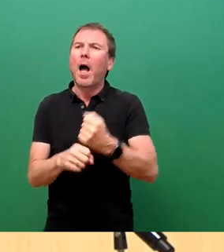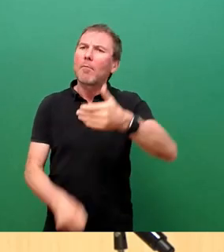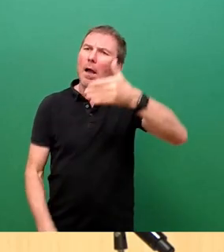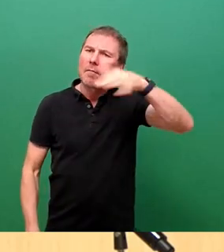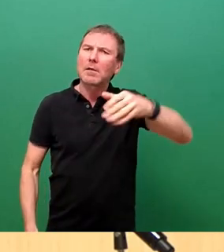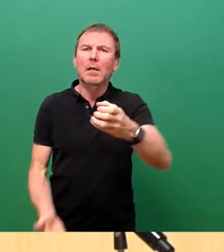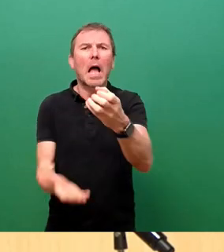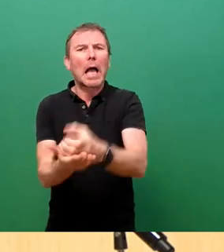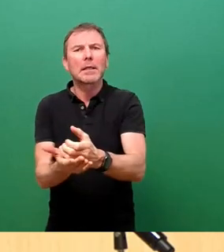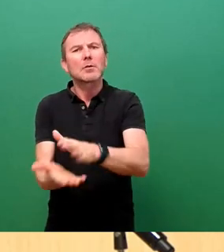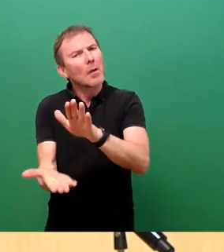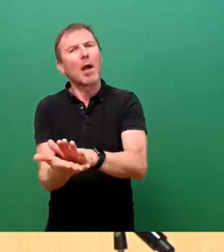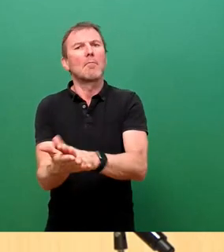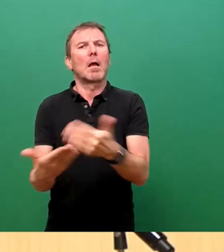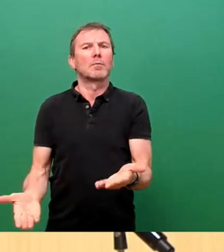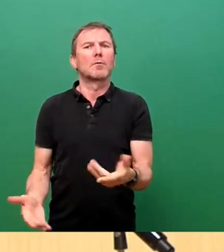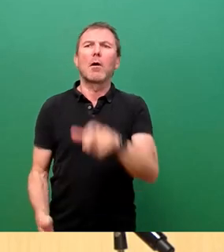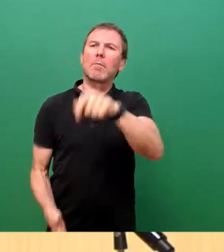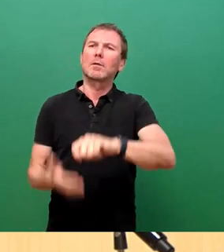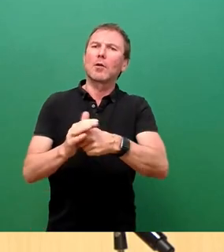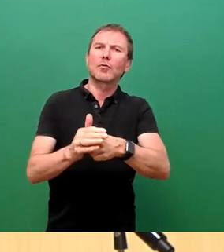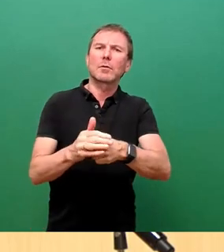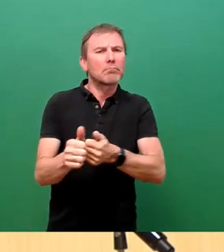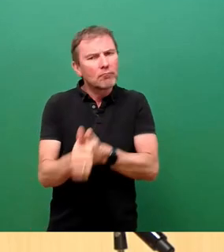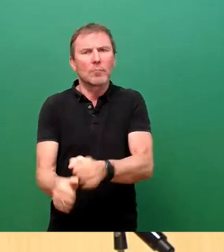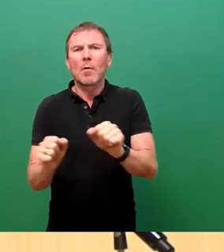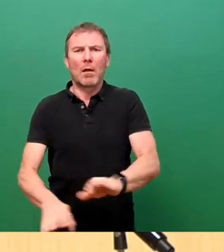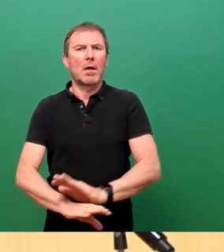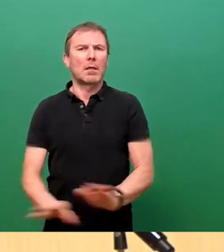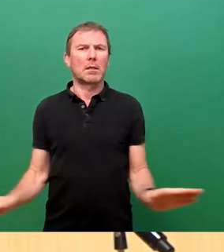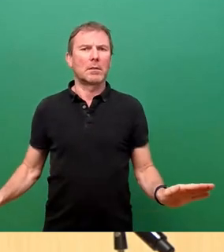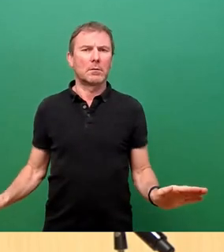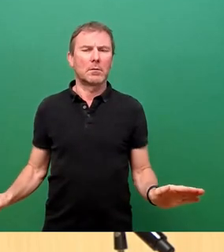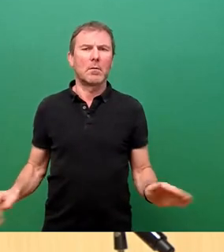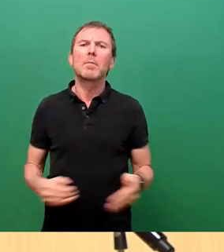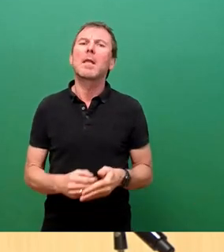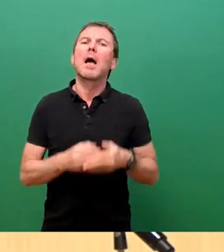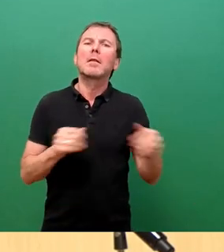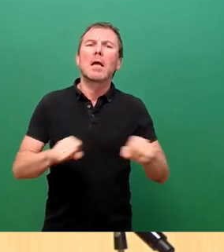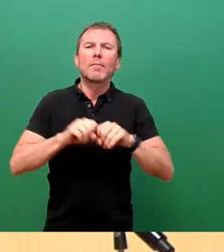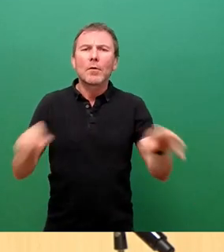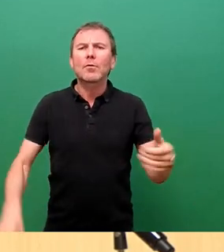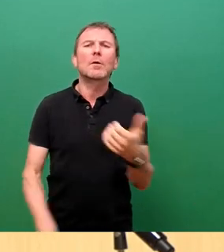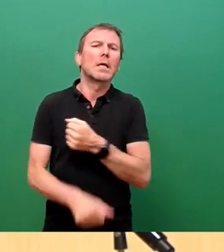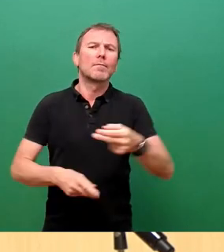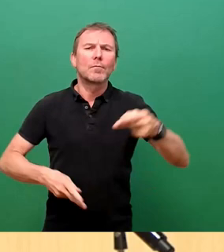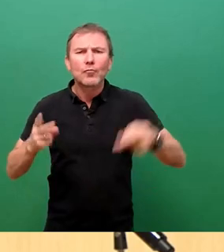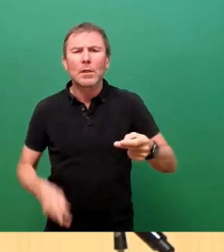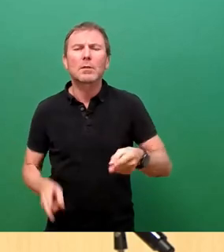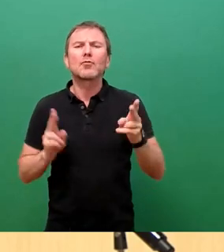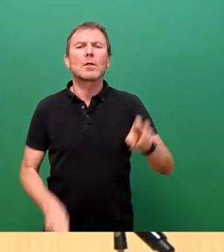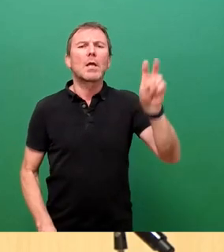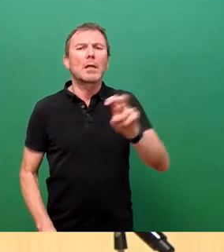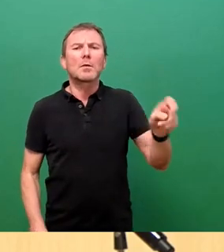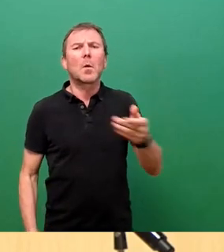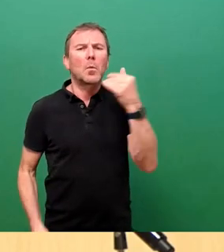erhalten bleibt und die Personalschlüssel eingehalten werden können. Zu Nebenwirkungen und Impfschäden gibt es von Seiten des städtischen Klinikums keine Zahlen und